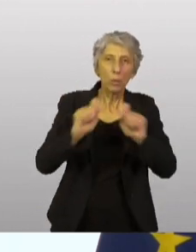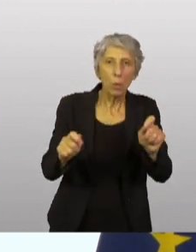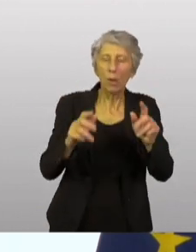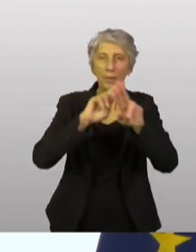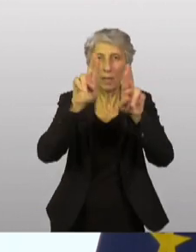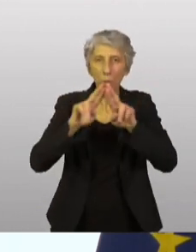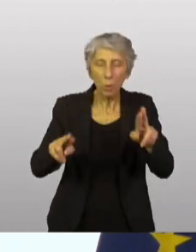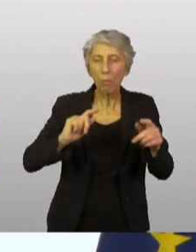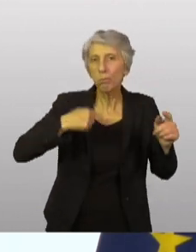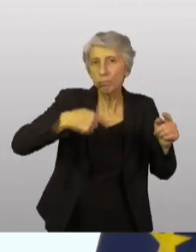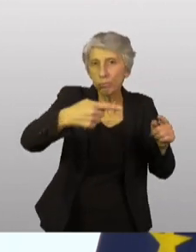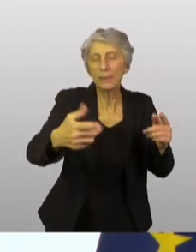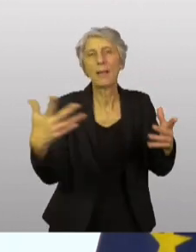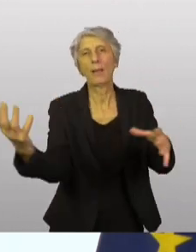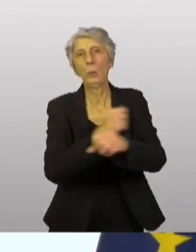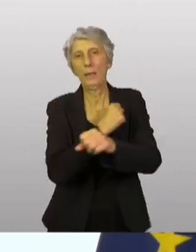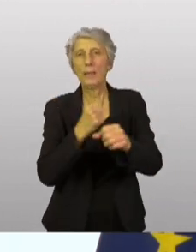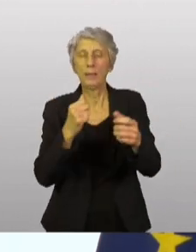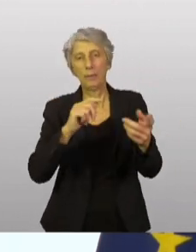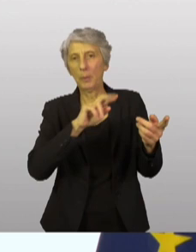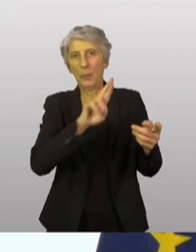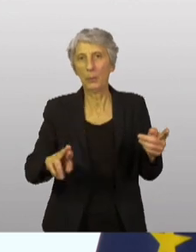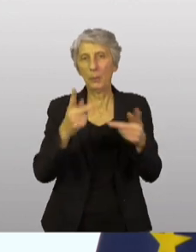effectifs et porteront ses fruits. Merci.